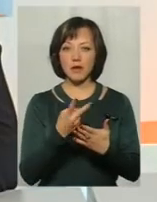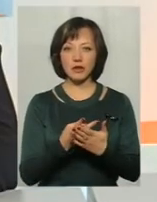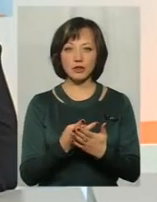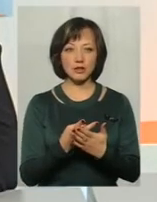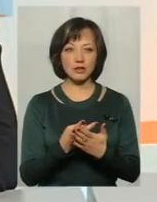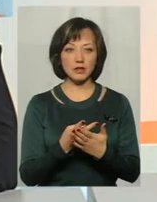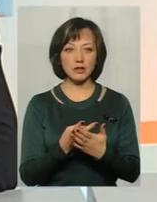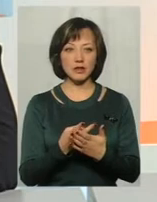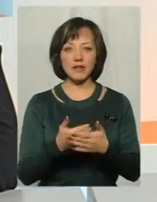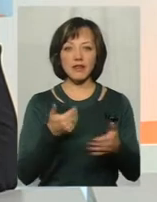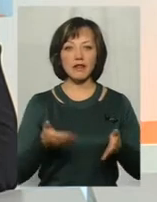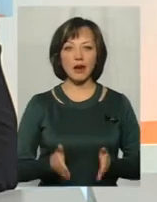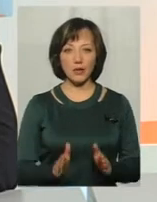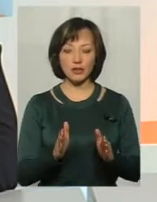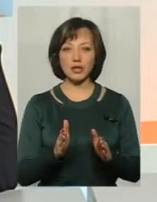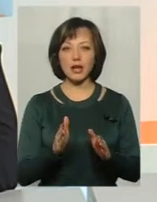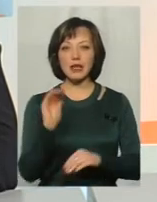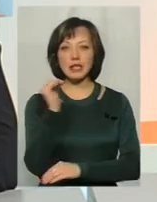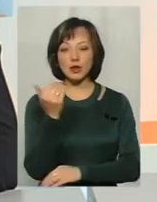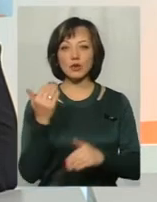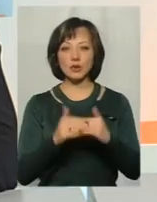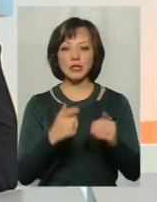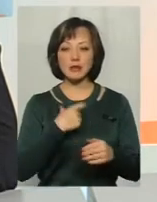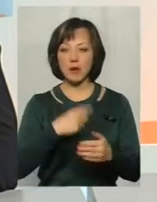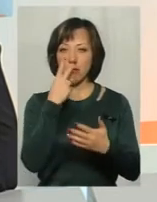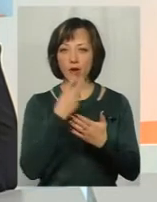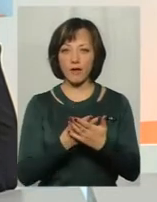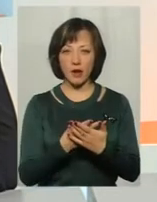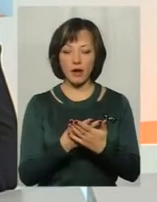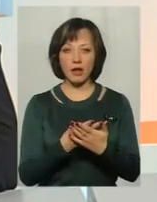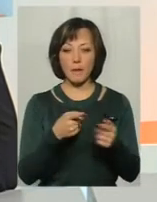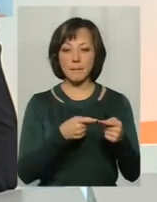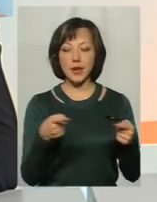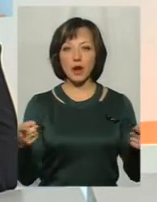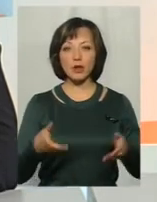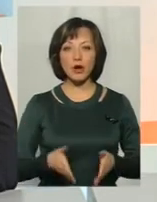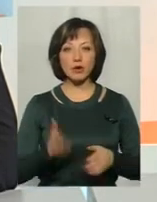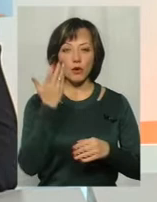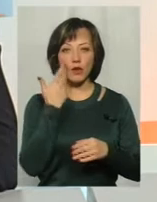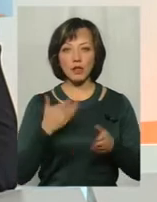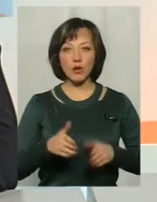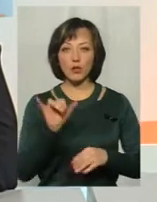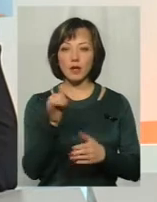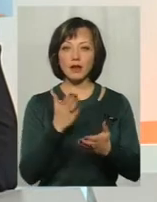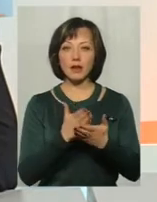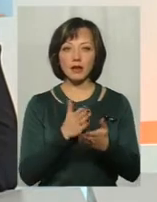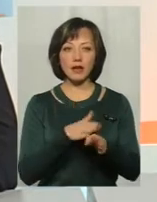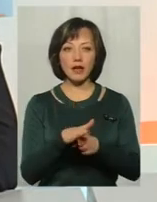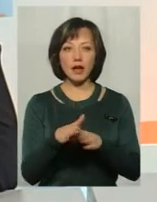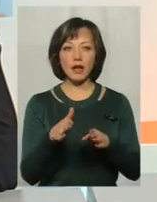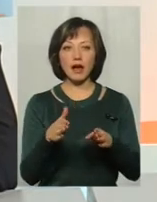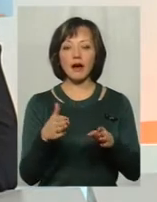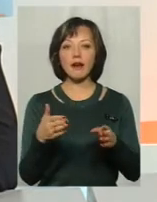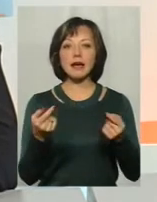десь від самого народження. Тому що дитина вже це виправляє. На період народження, коли вона народжується, в неї відбувається кризинова